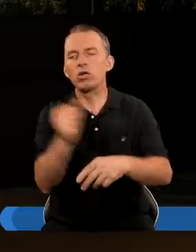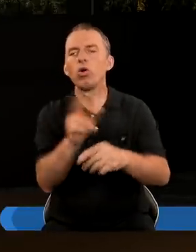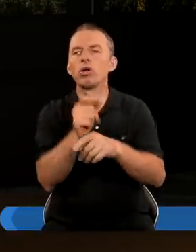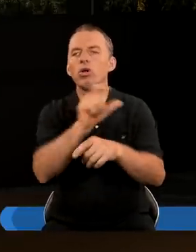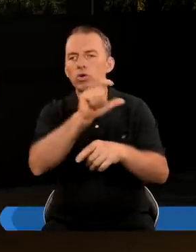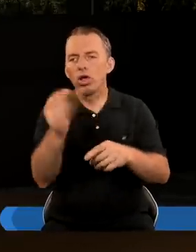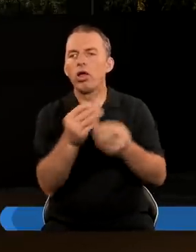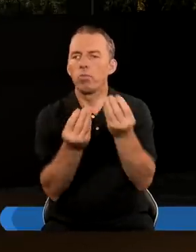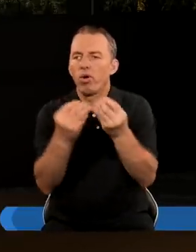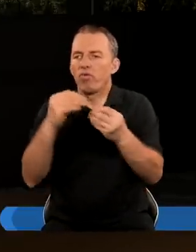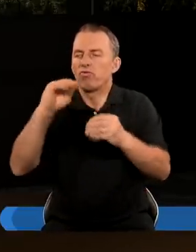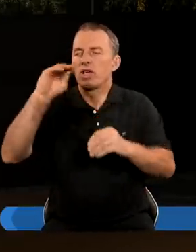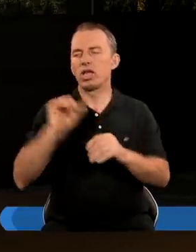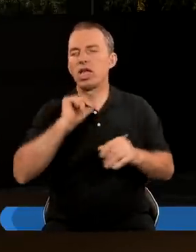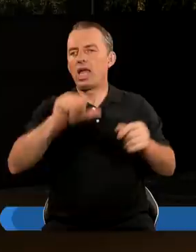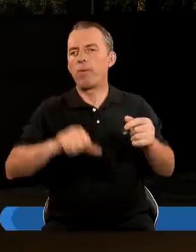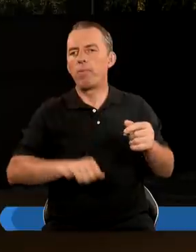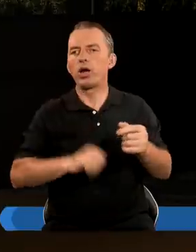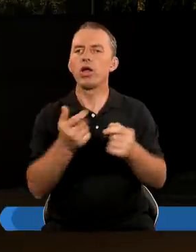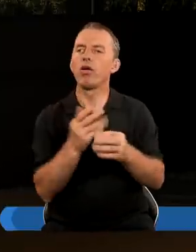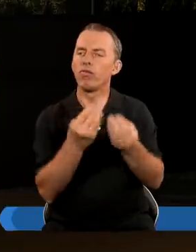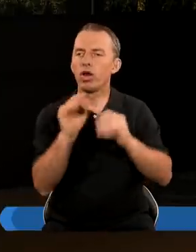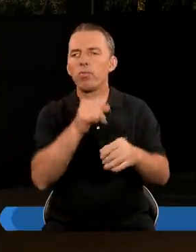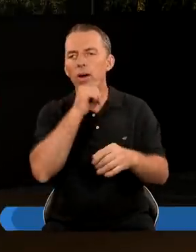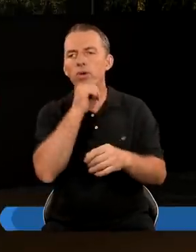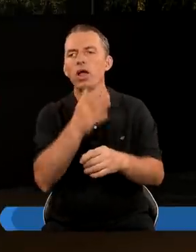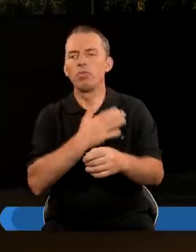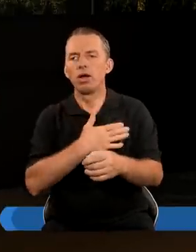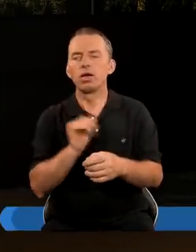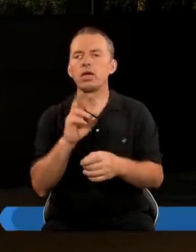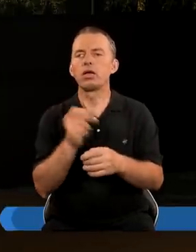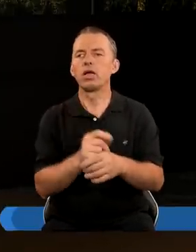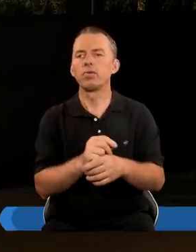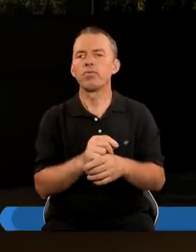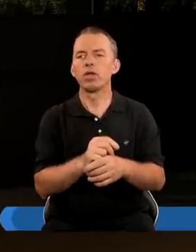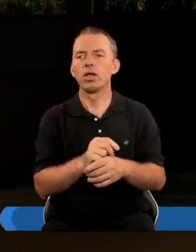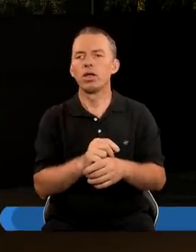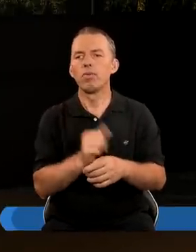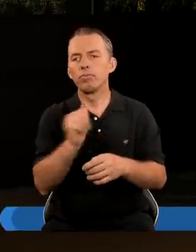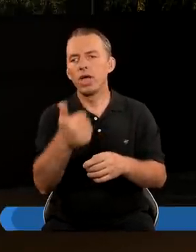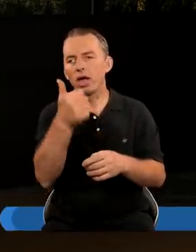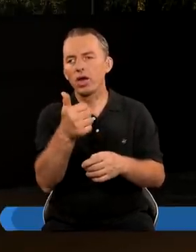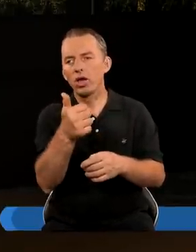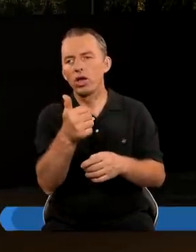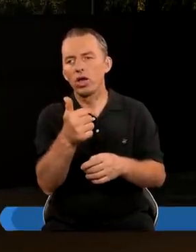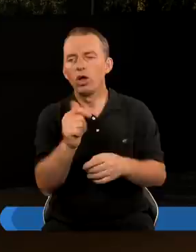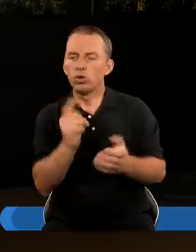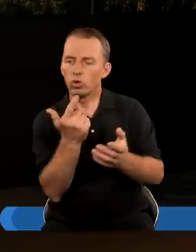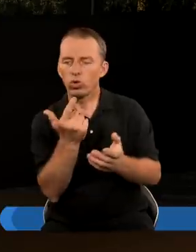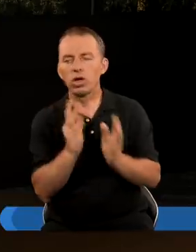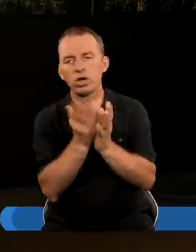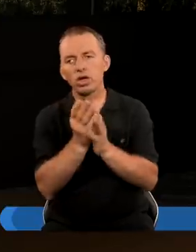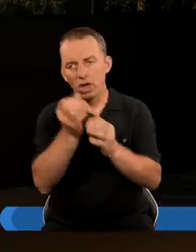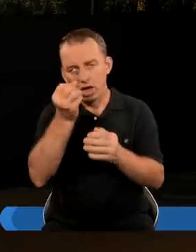czasy, kiedy był w wielkim imperium I między innymi za grzechy Manasesa Tutaj w drugiej